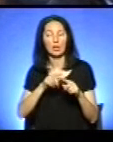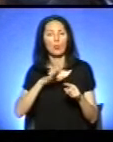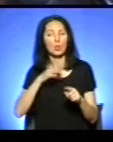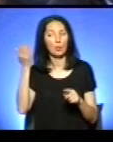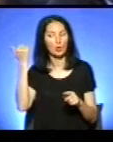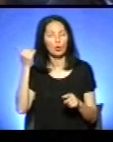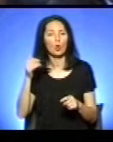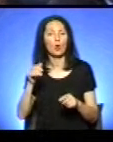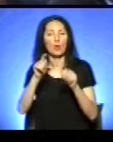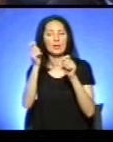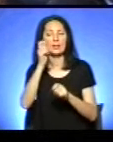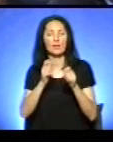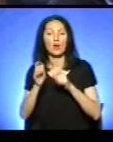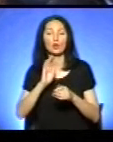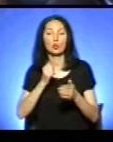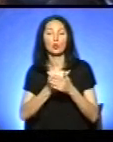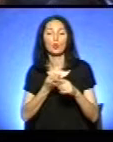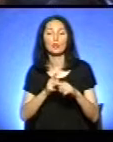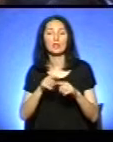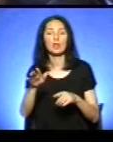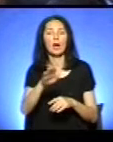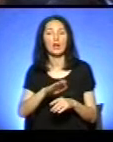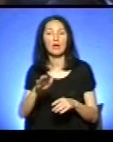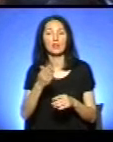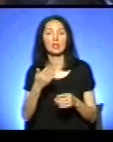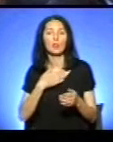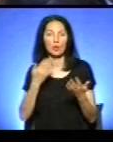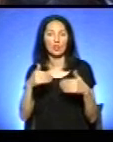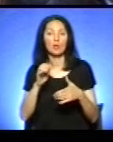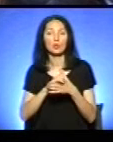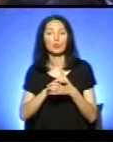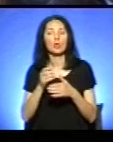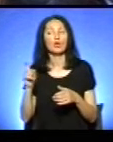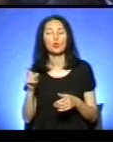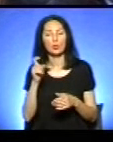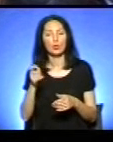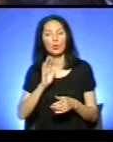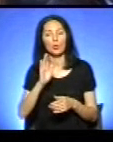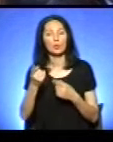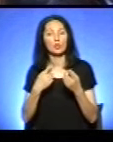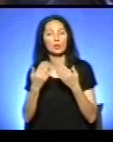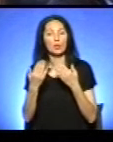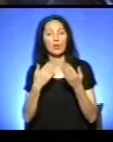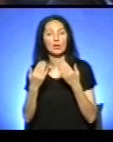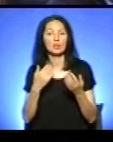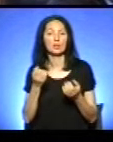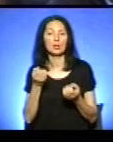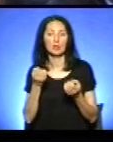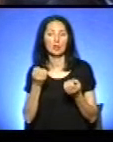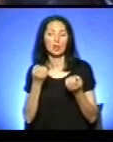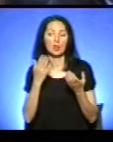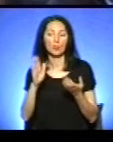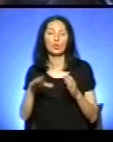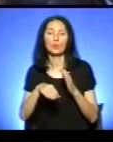традиційної галявни, де ми вже познайомимося з нашими далі господарями Кіз. Будемо спілкуватися вже безпередньо, будемо